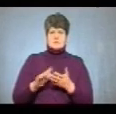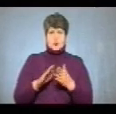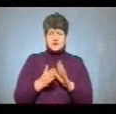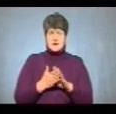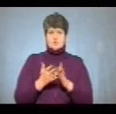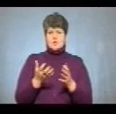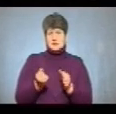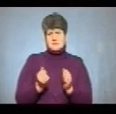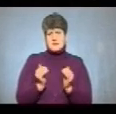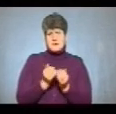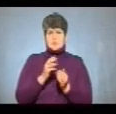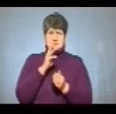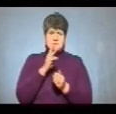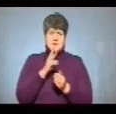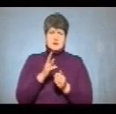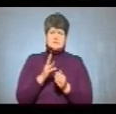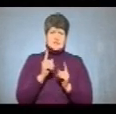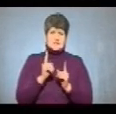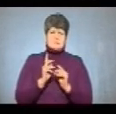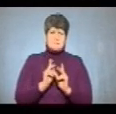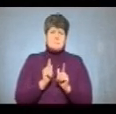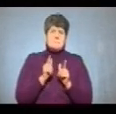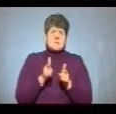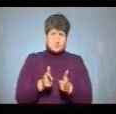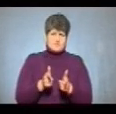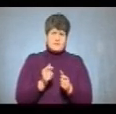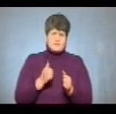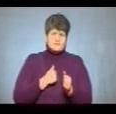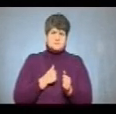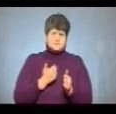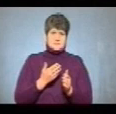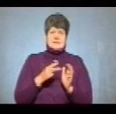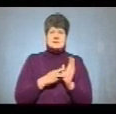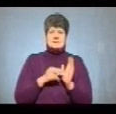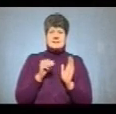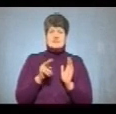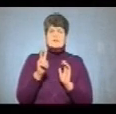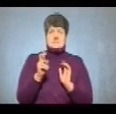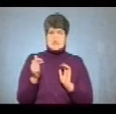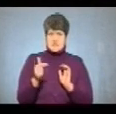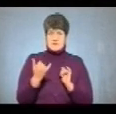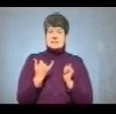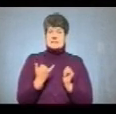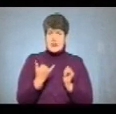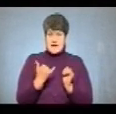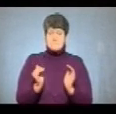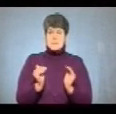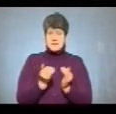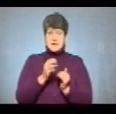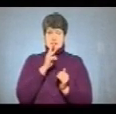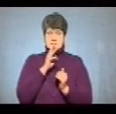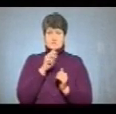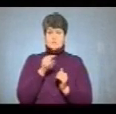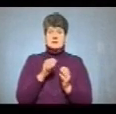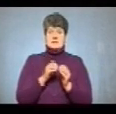отримував мінімальну зарплатню, як тільки прийшов до власть Збройництва України, 7 тисяч 200 гривень. Зараз мінімальна буде зарплатнявня